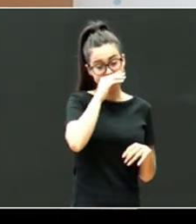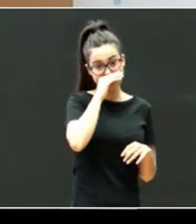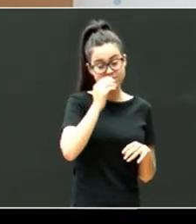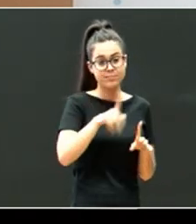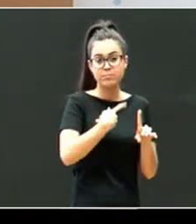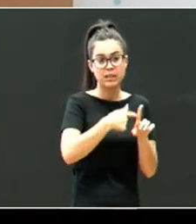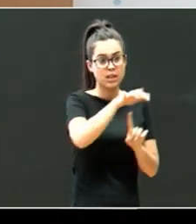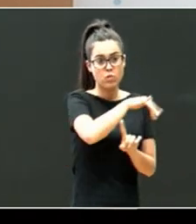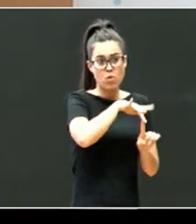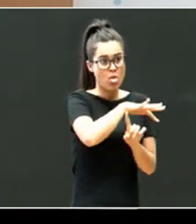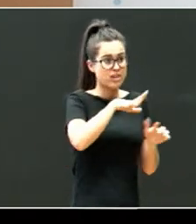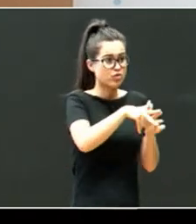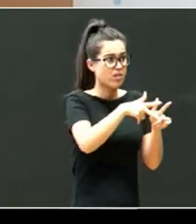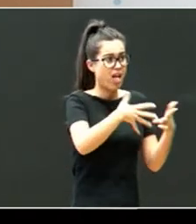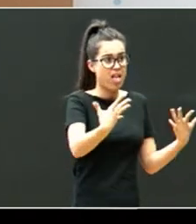soziala arte.